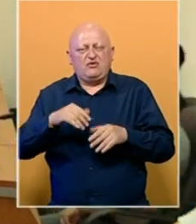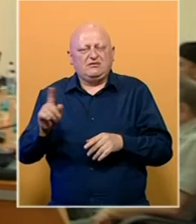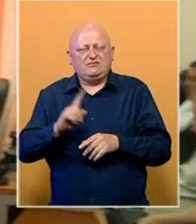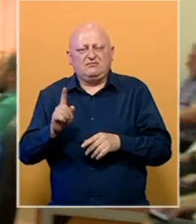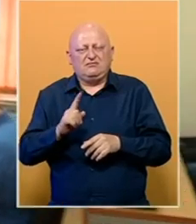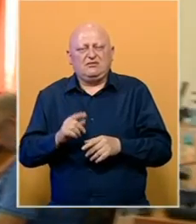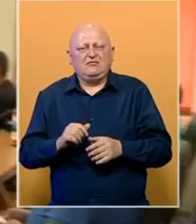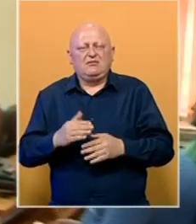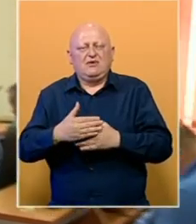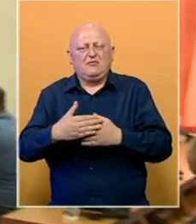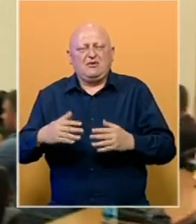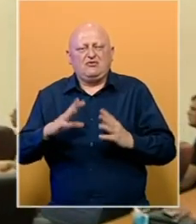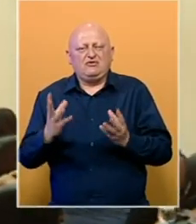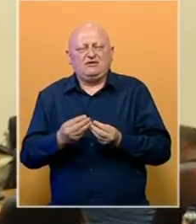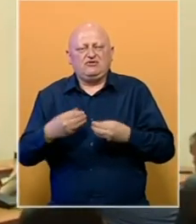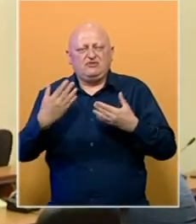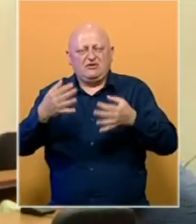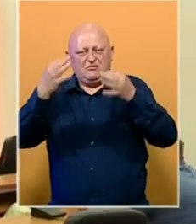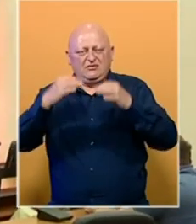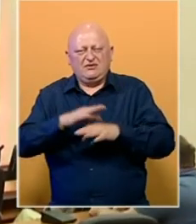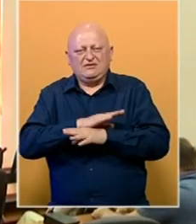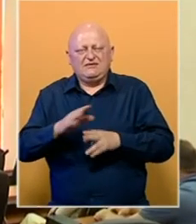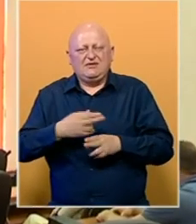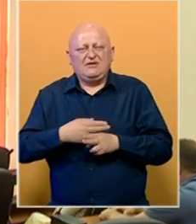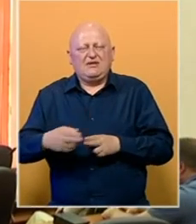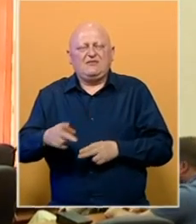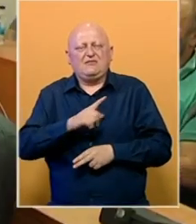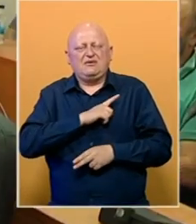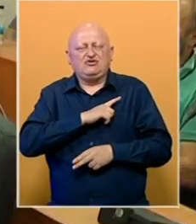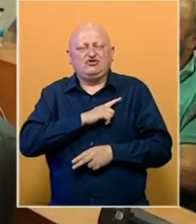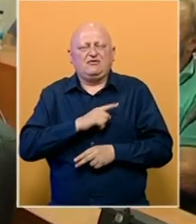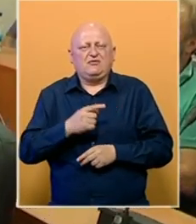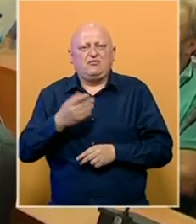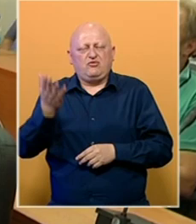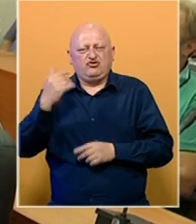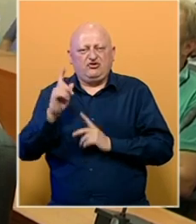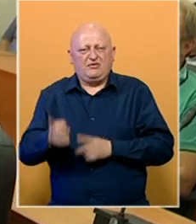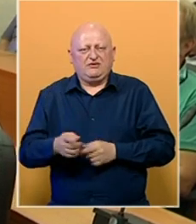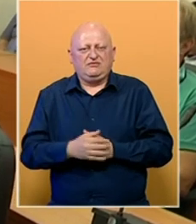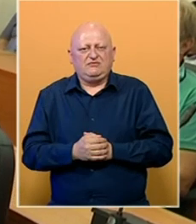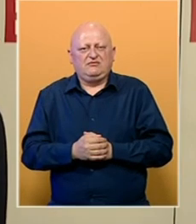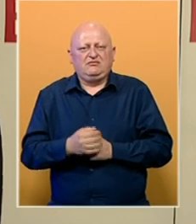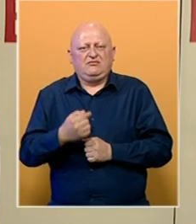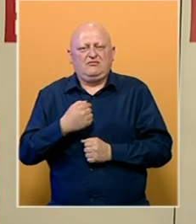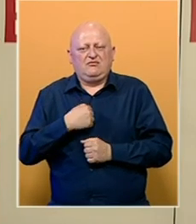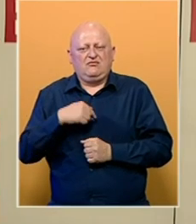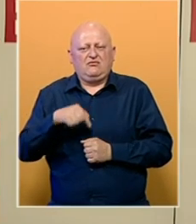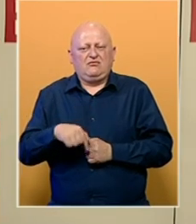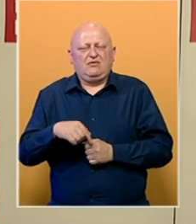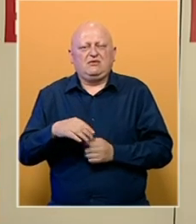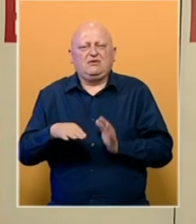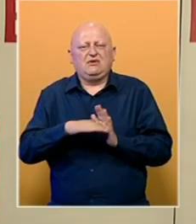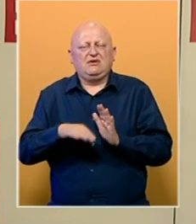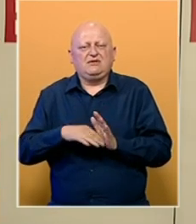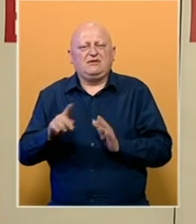bi smjela biti prepreka zajedničkom odavanju počasti svim nevino nastradalim šrtvama u proteklom ratu. Mi ovom rezolucijom